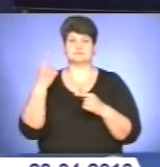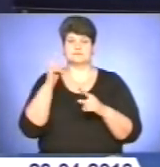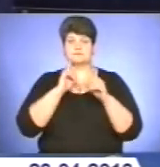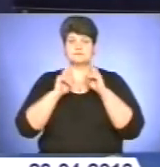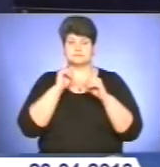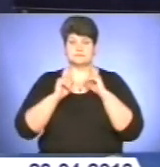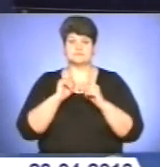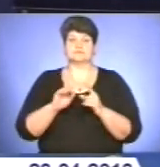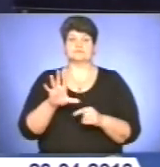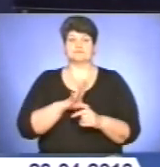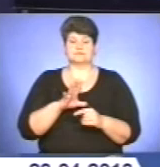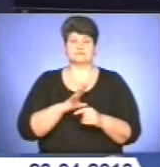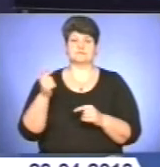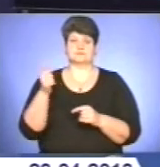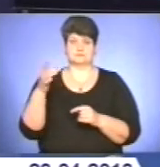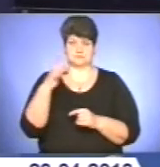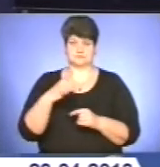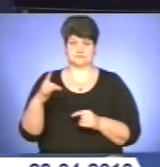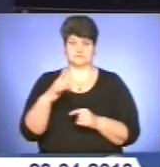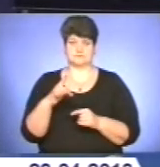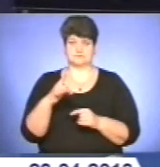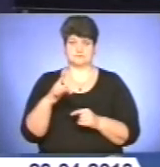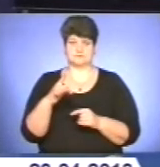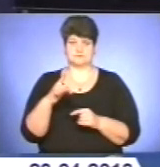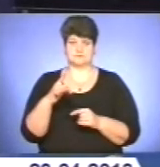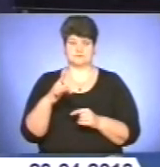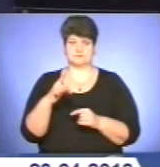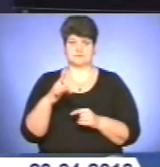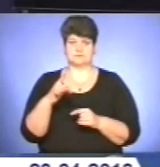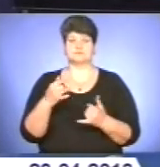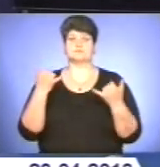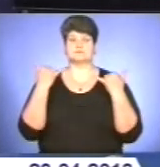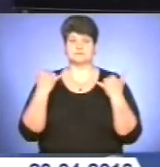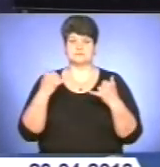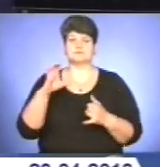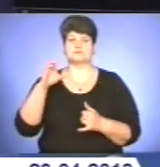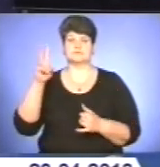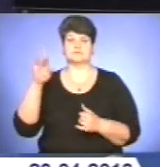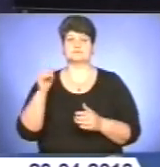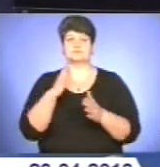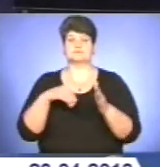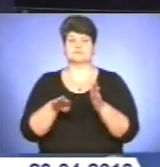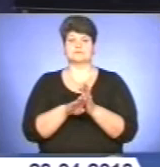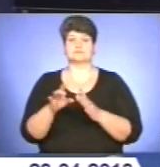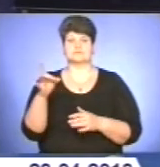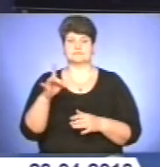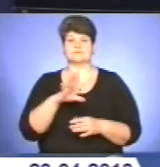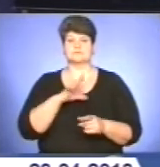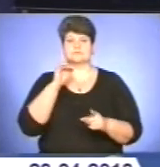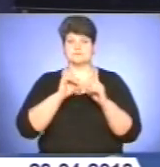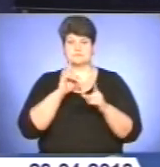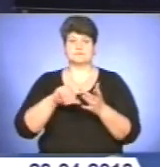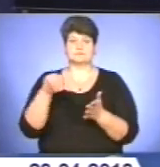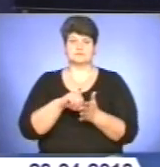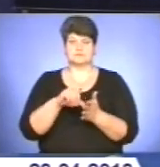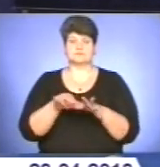сьогодні відбувся в Усятинському районі. Сьогодні у Скалаті під Волочинського району відбулася нарада за участю